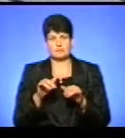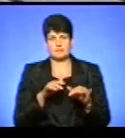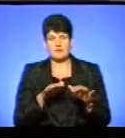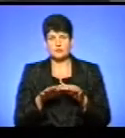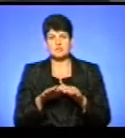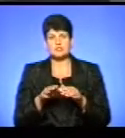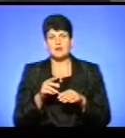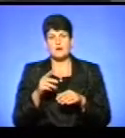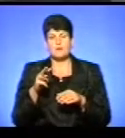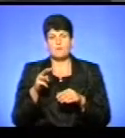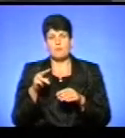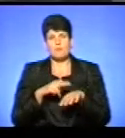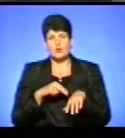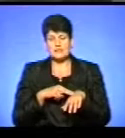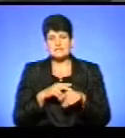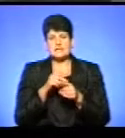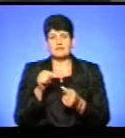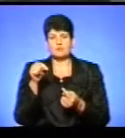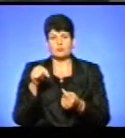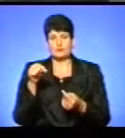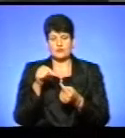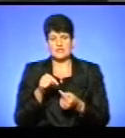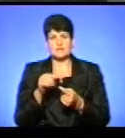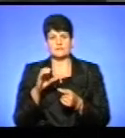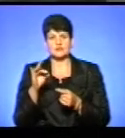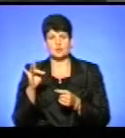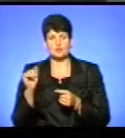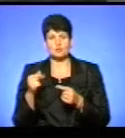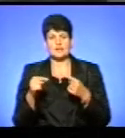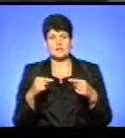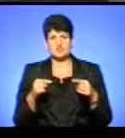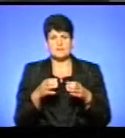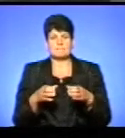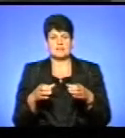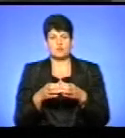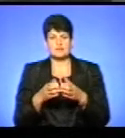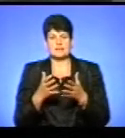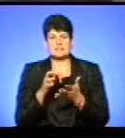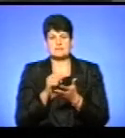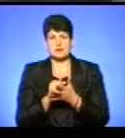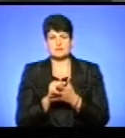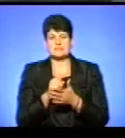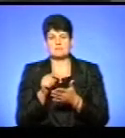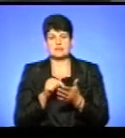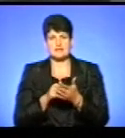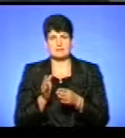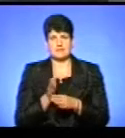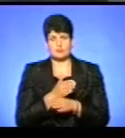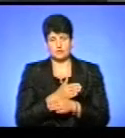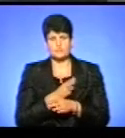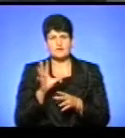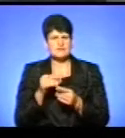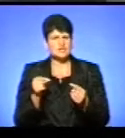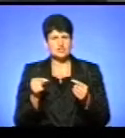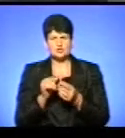спальну поліцію і відповідні структури, як житлово-коммунальне господарство, інші підрозділи, які займаються питаннями демонтажу. Тобто все